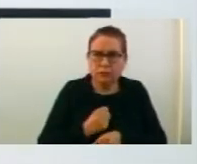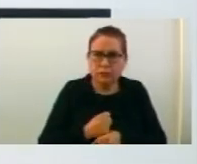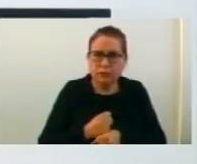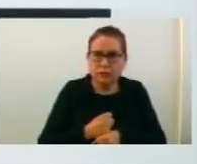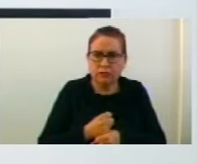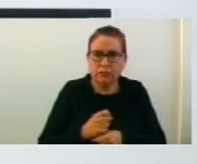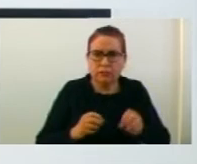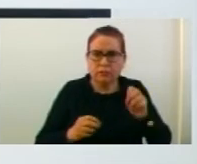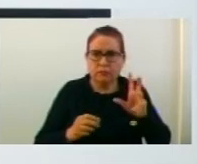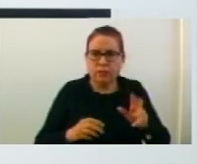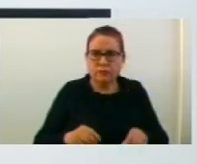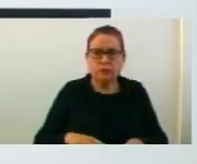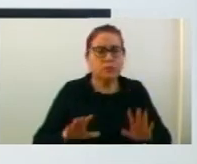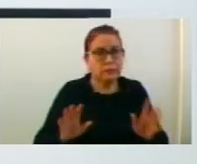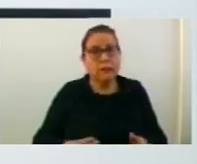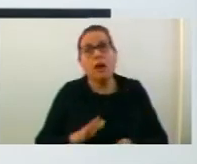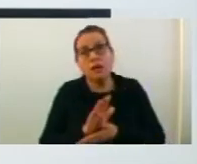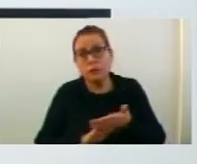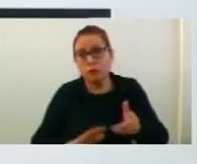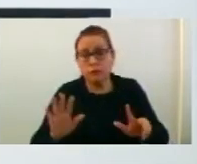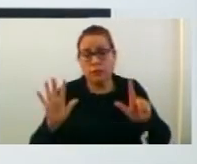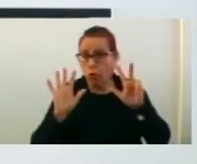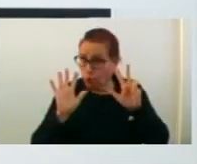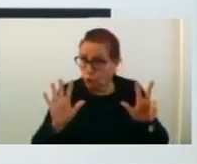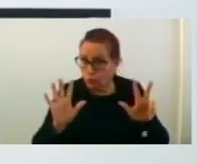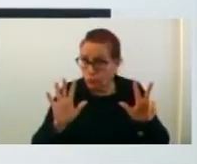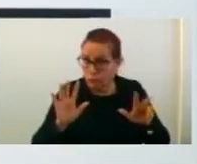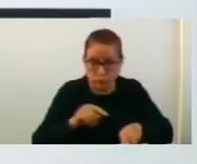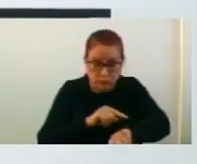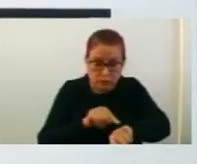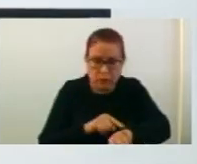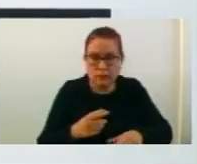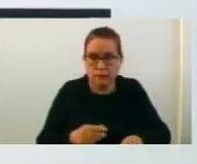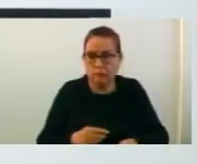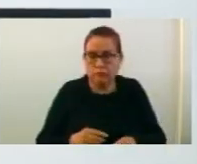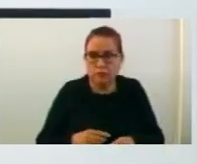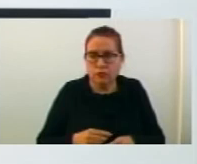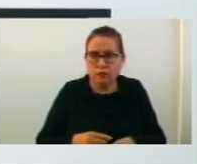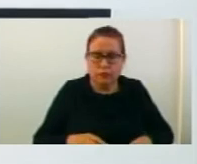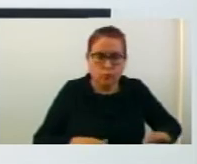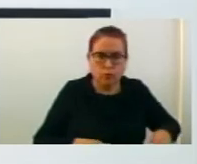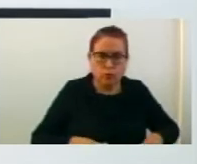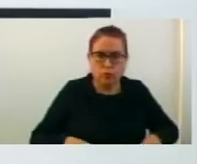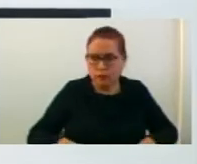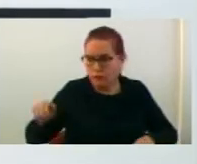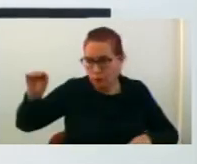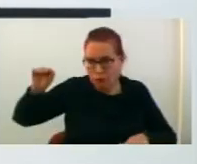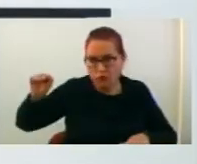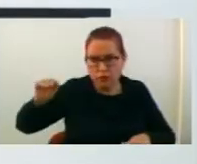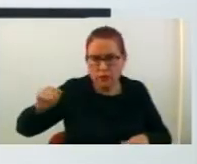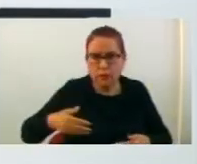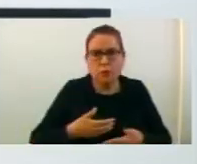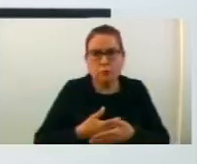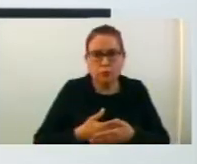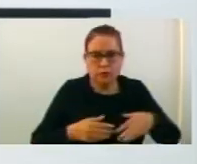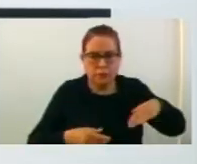нае сада. Се знае, работното време на секоја е 8 часа. Во отделот за возрастни, исто, постнов